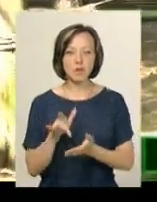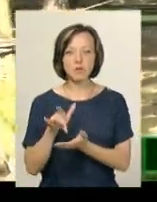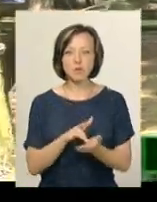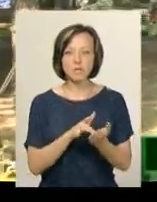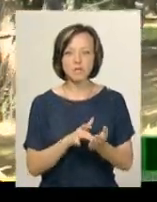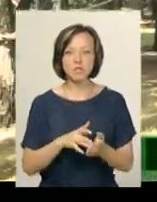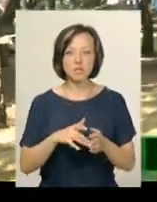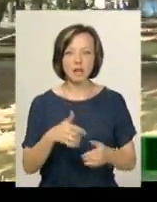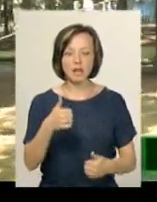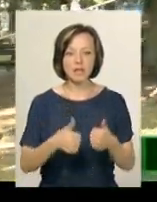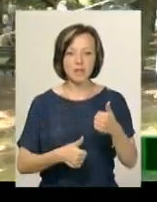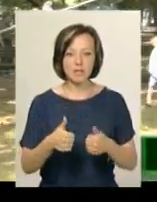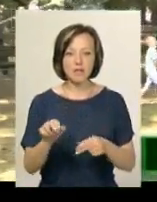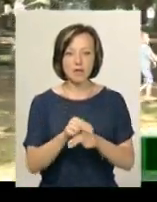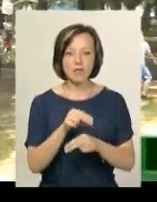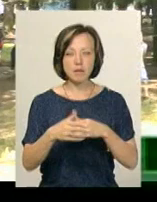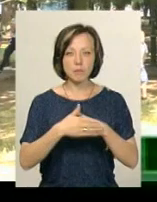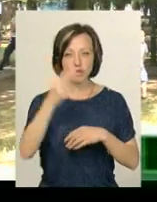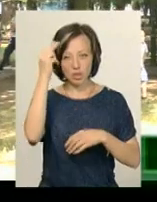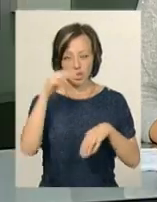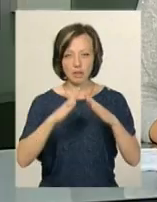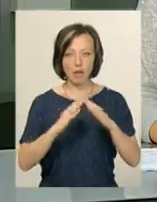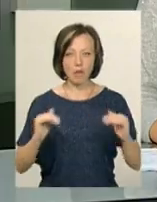для вихованців пришкільних таборів відбувся у Хмельницькому.